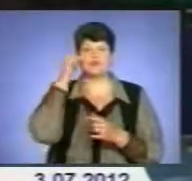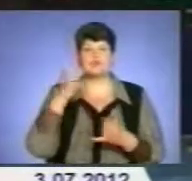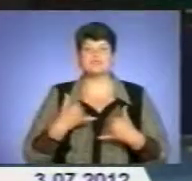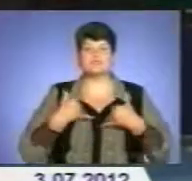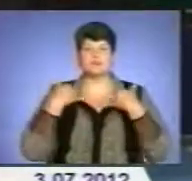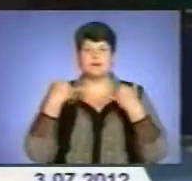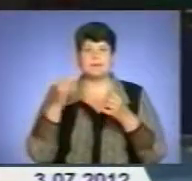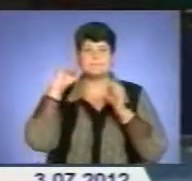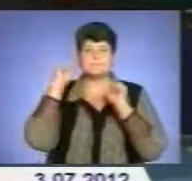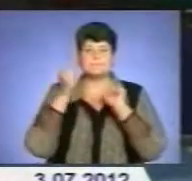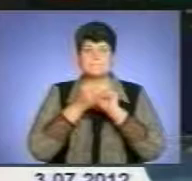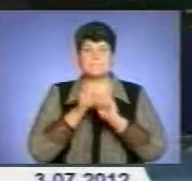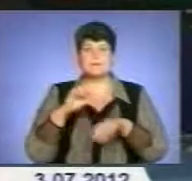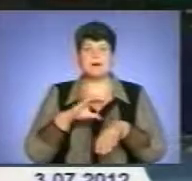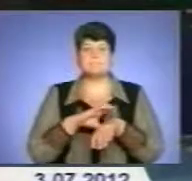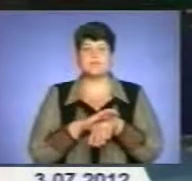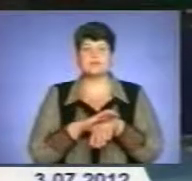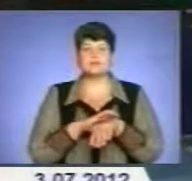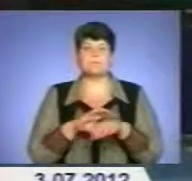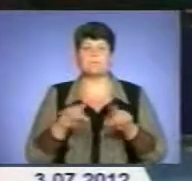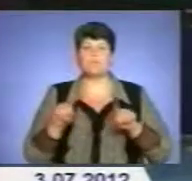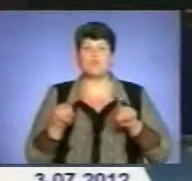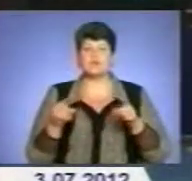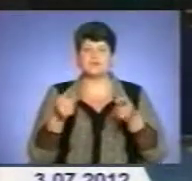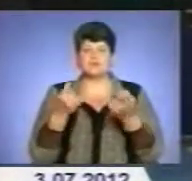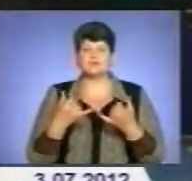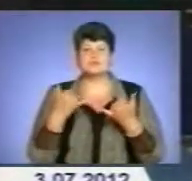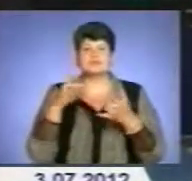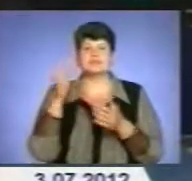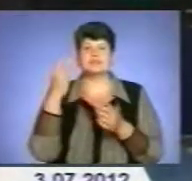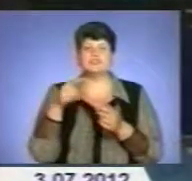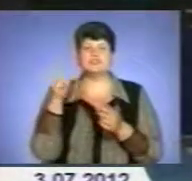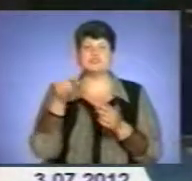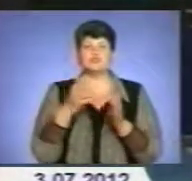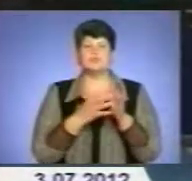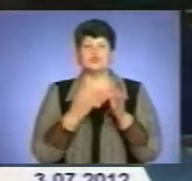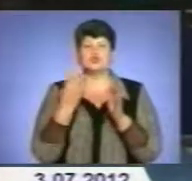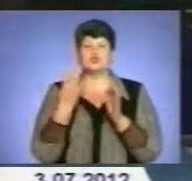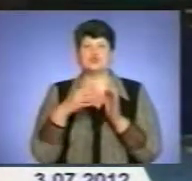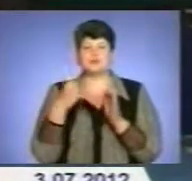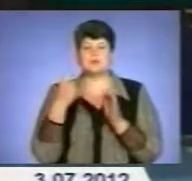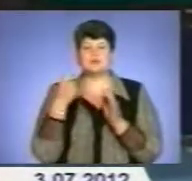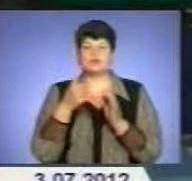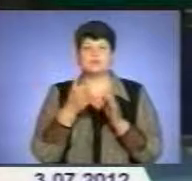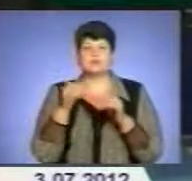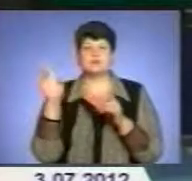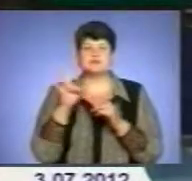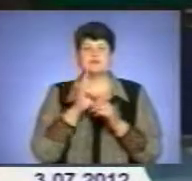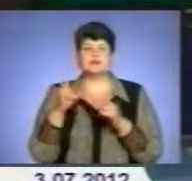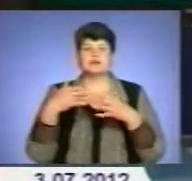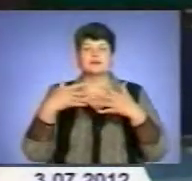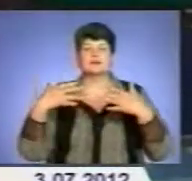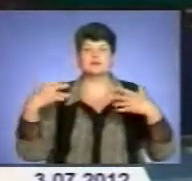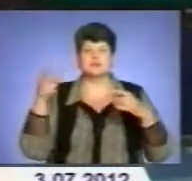поліфіазів, закатованих у 1941 році. Біля пам'ятного знаку жертвам політичних репресій відправили по нахиду священники різних конфесій.